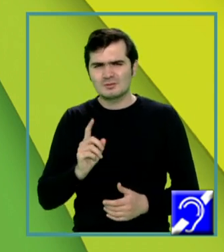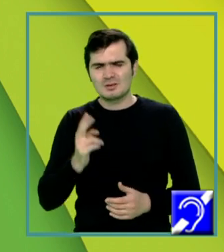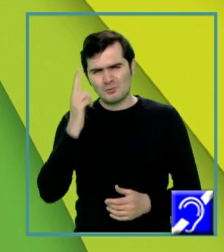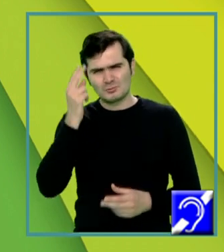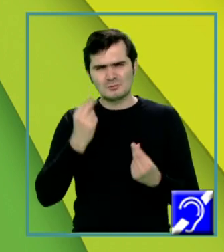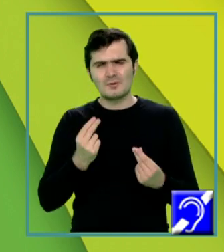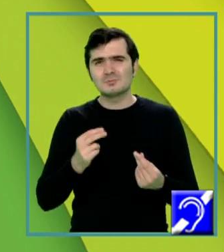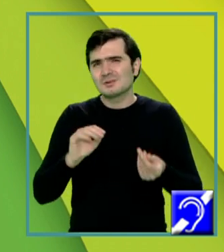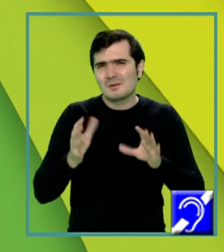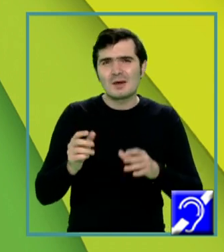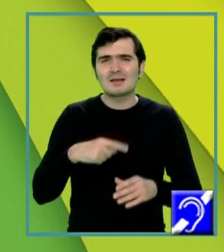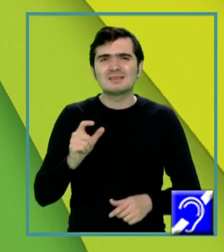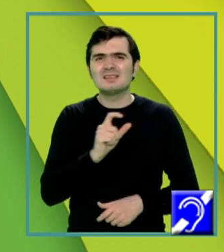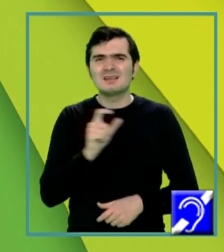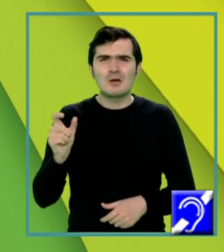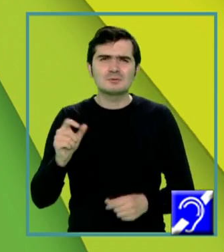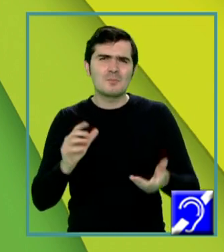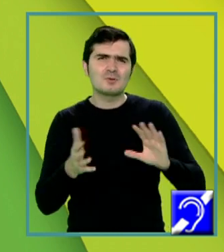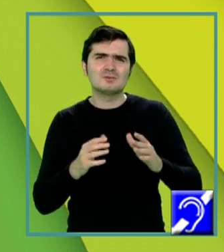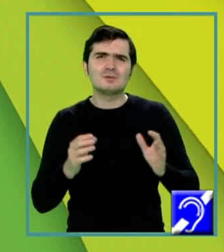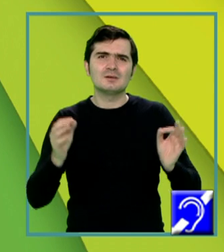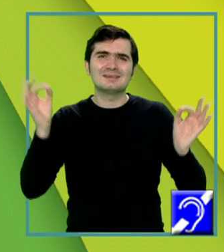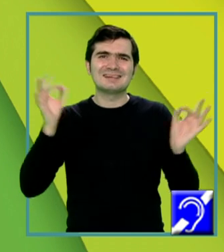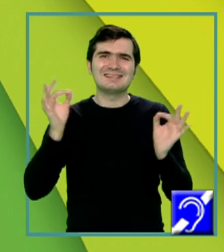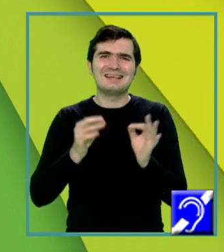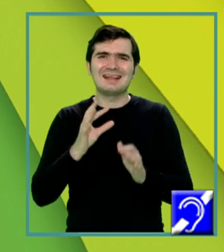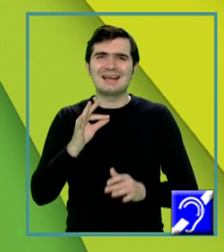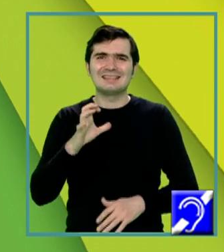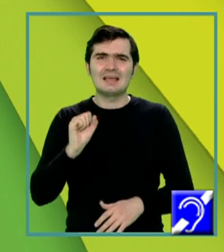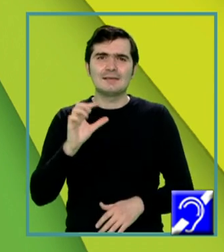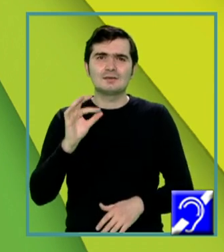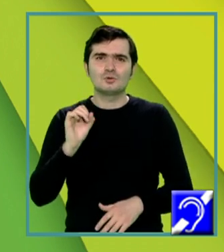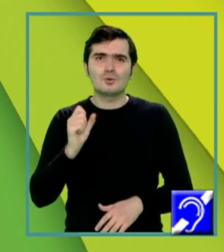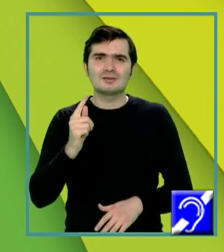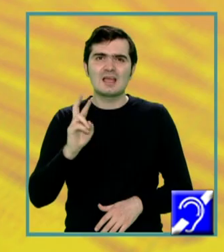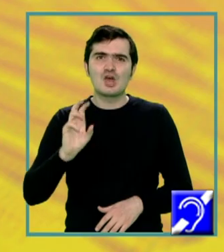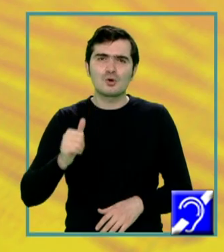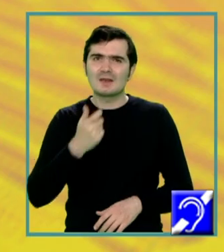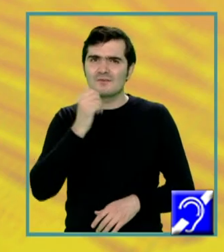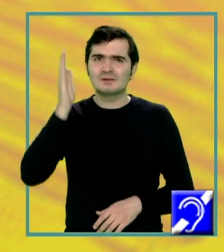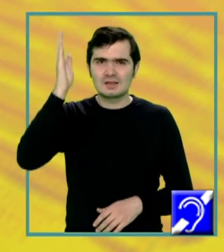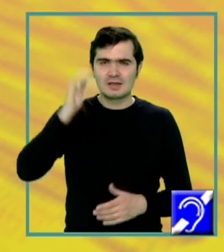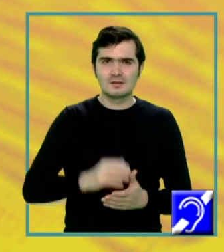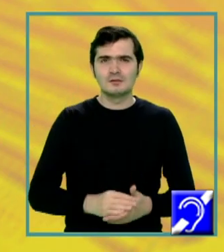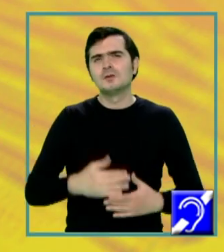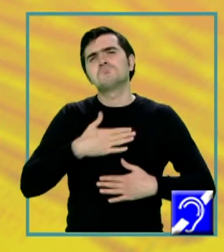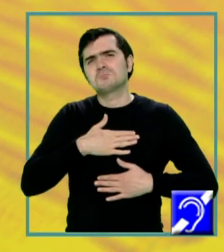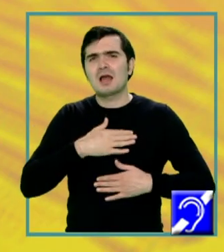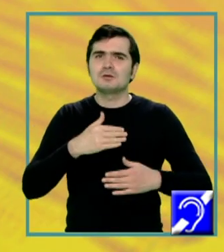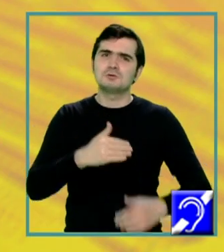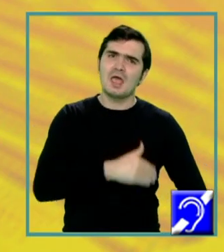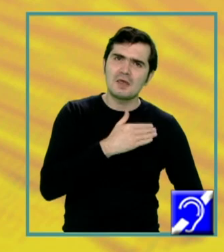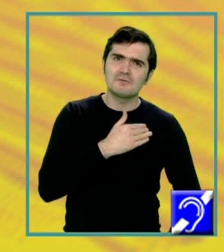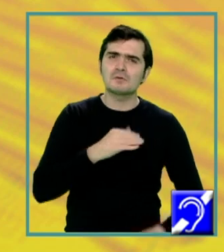cunoscută, pe o posibilă scădere de testosteron la vârste înaintate. Dragile, am discutat